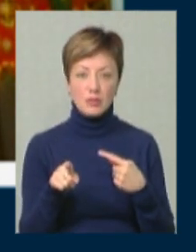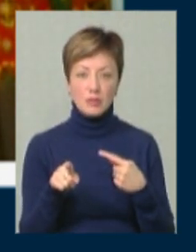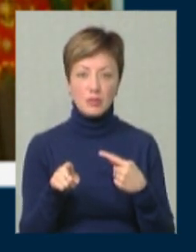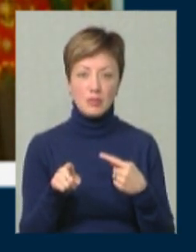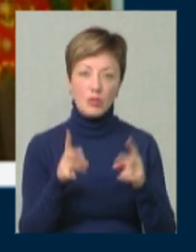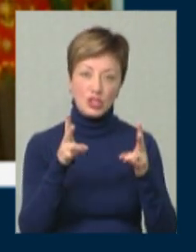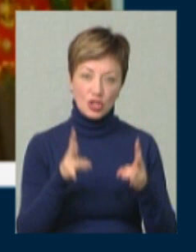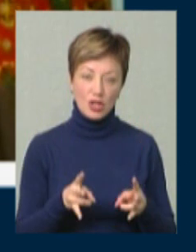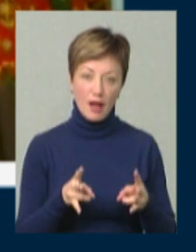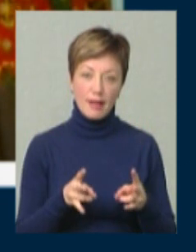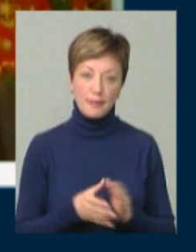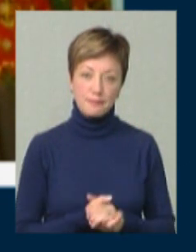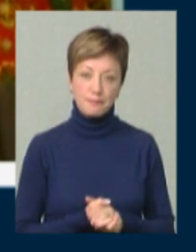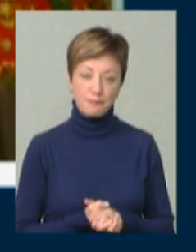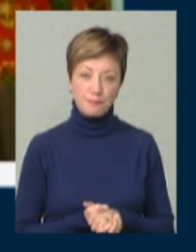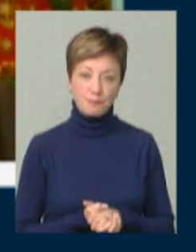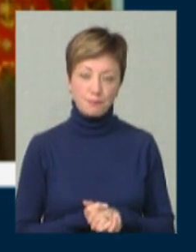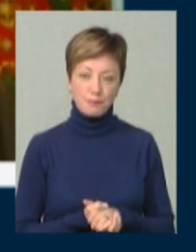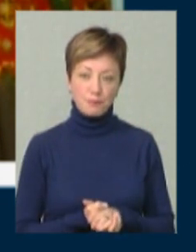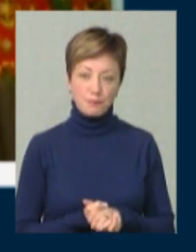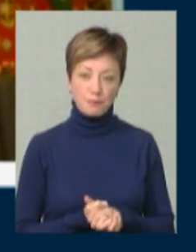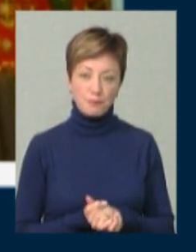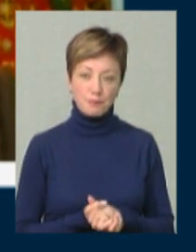постраждали від цього всього.